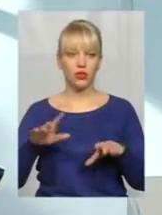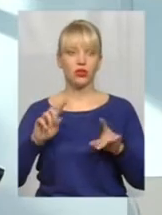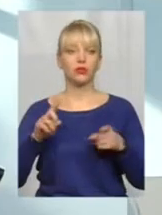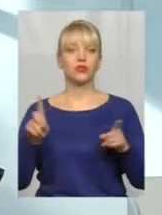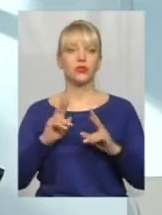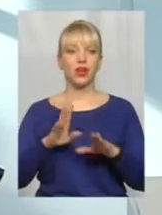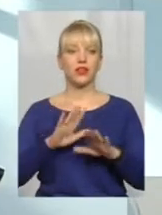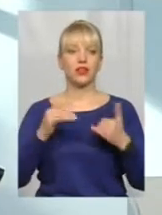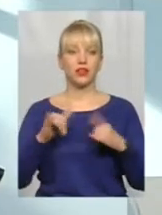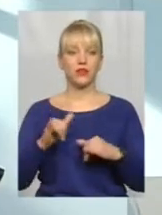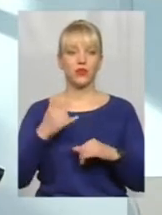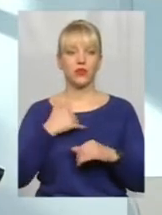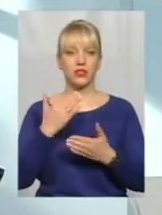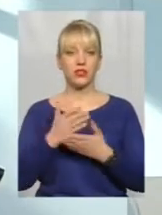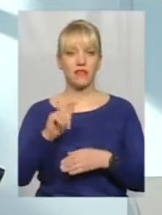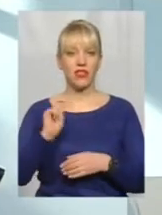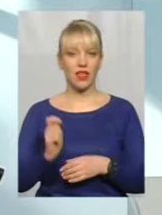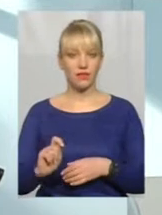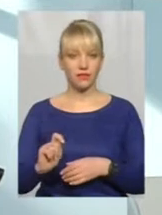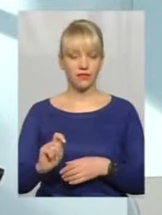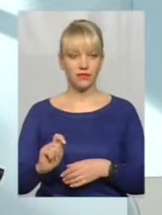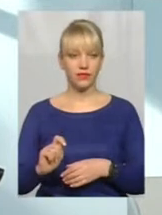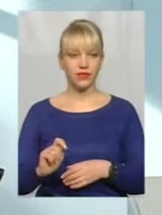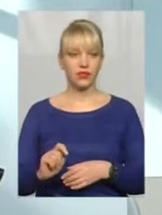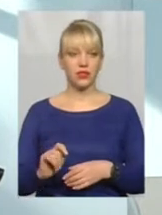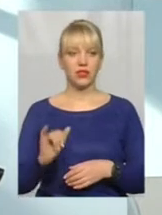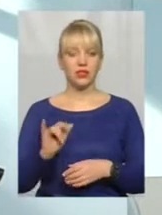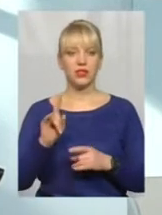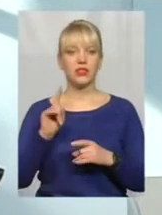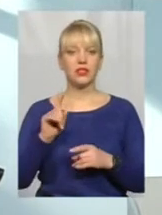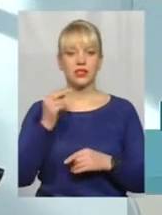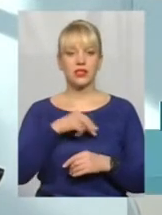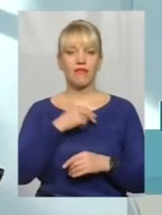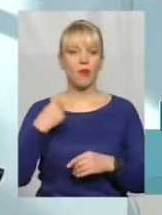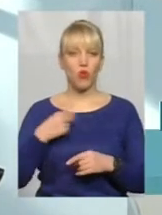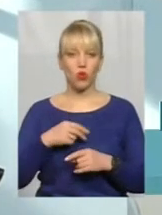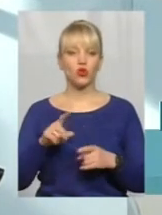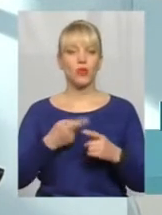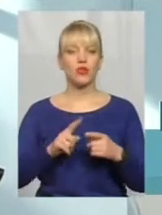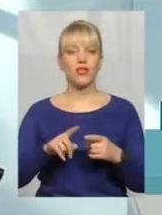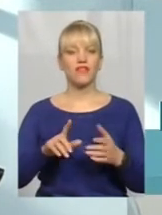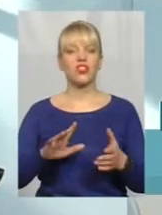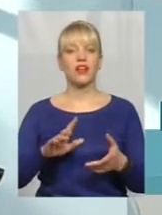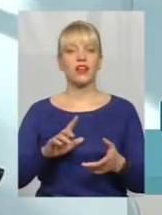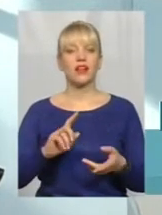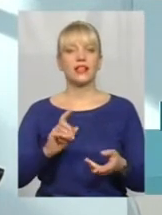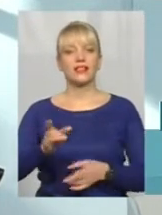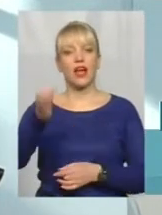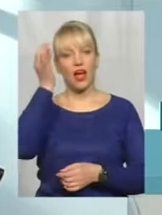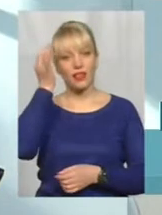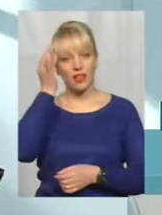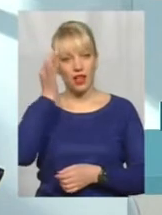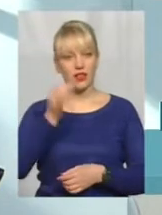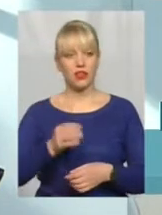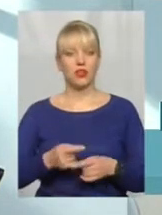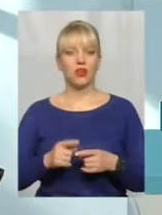що, як не дивно, в нас іде війна. І, слава Богу, що нарешті про це згадали, готуючи акції